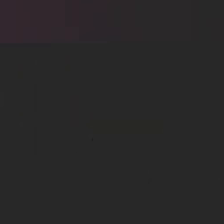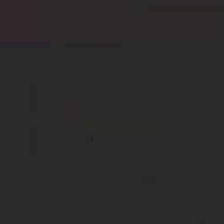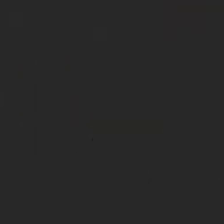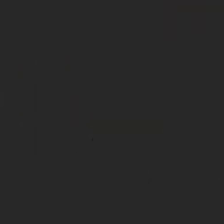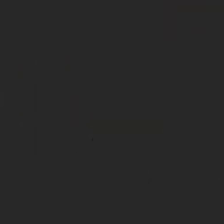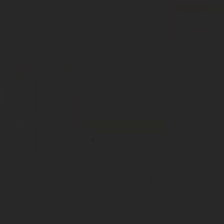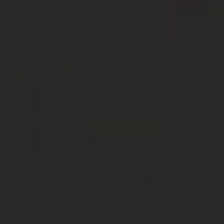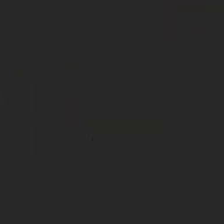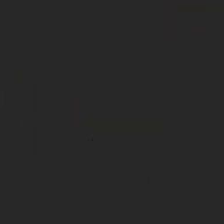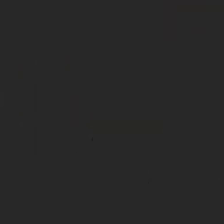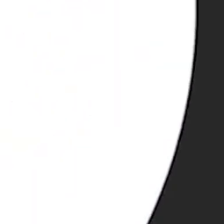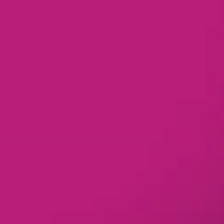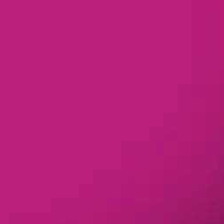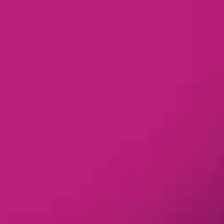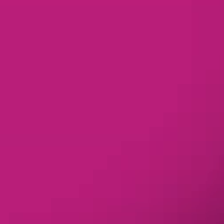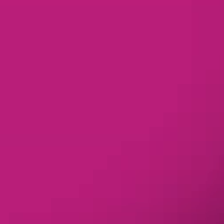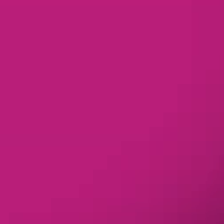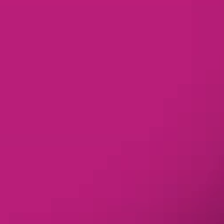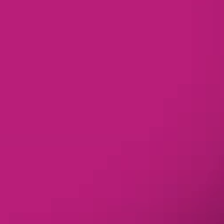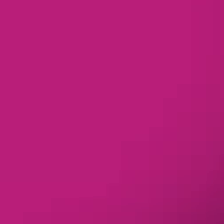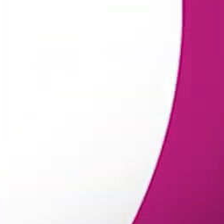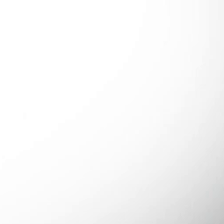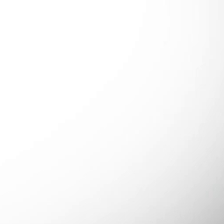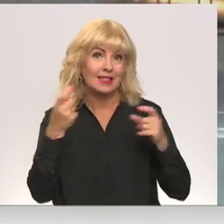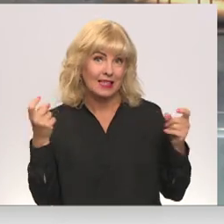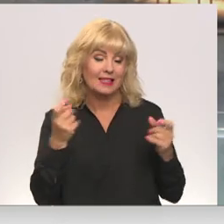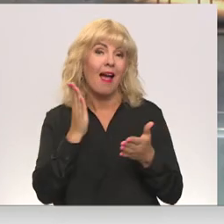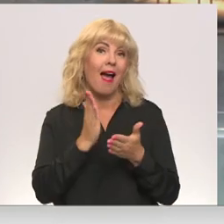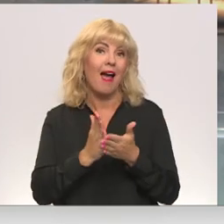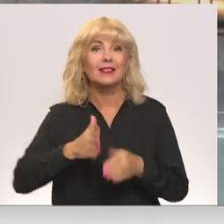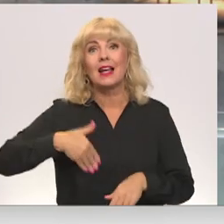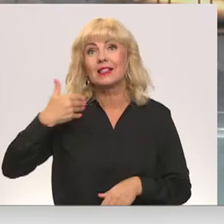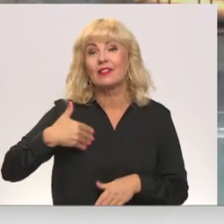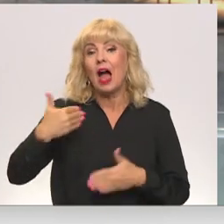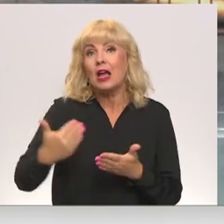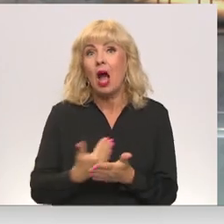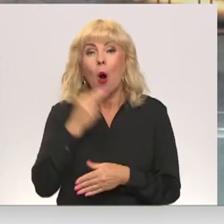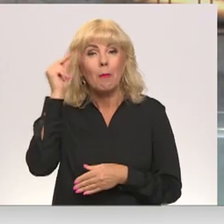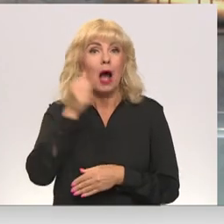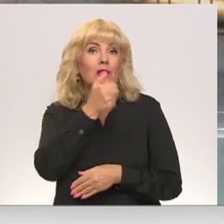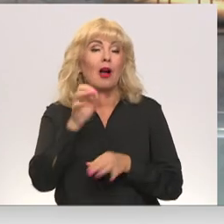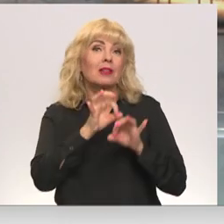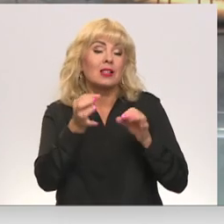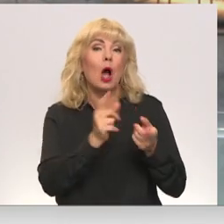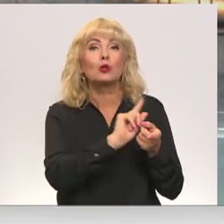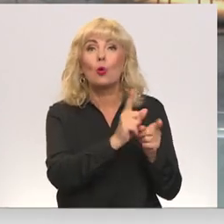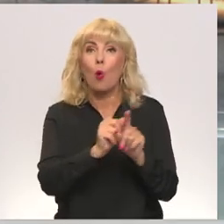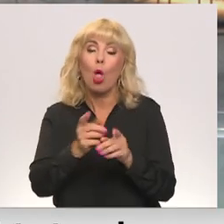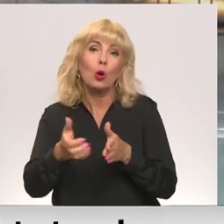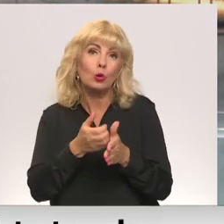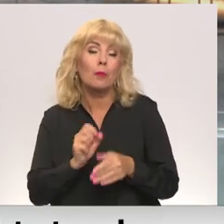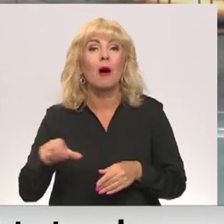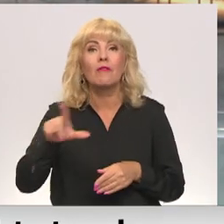Re! Viss ēters ir te! Jaunais mācību gads sāksies ar pedagogu trūkumu, tādēļ